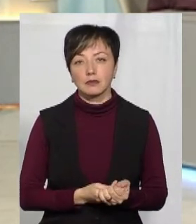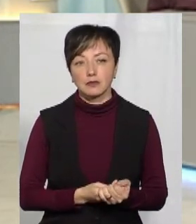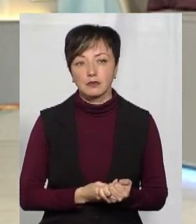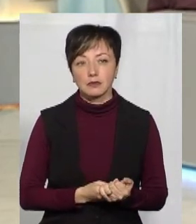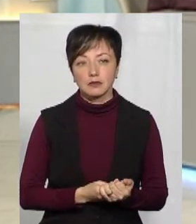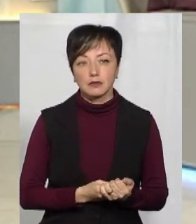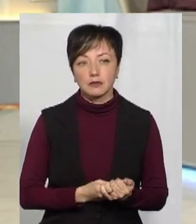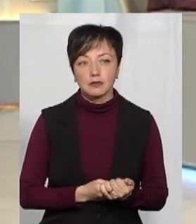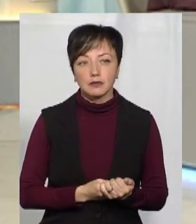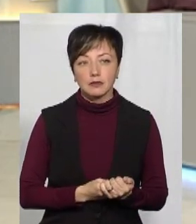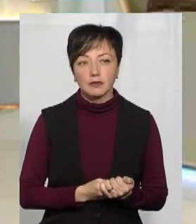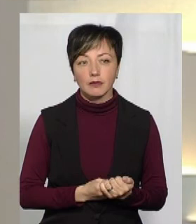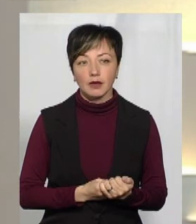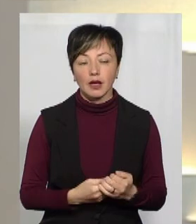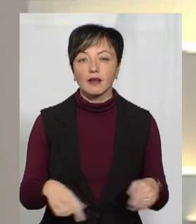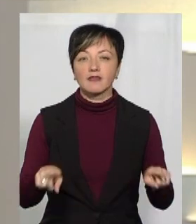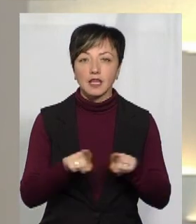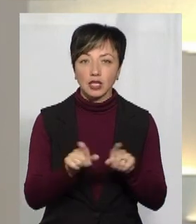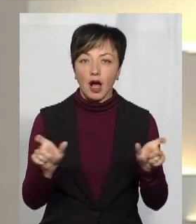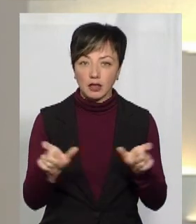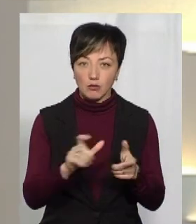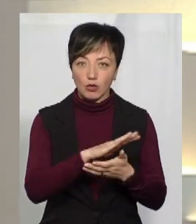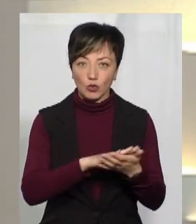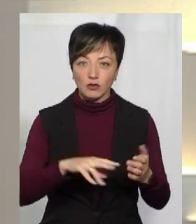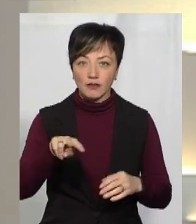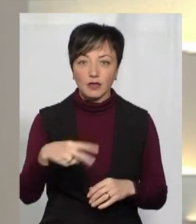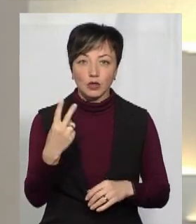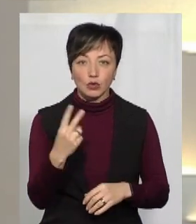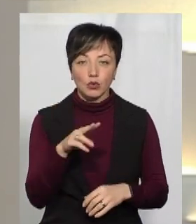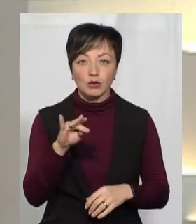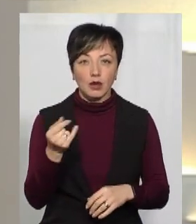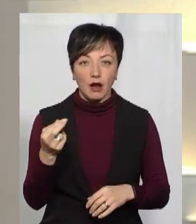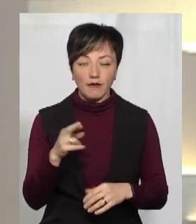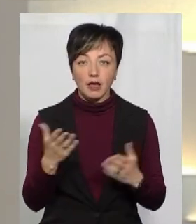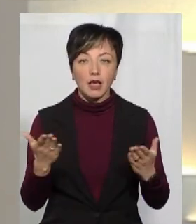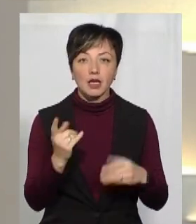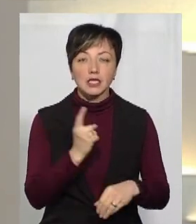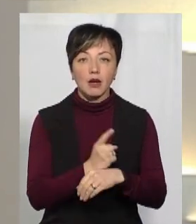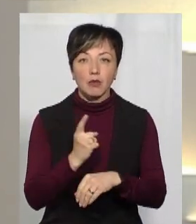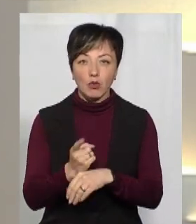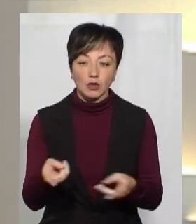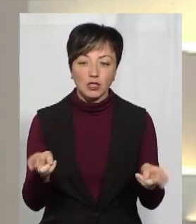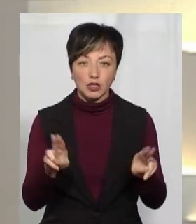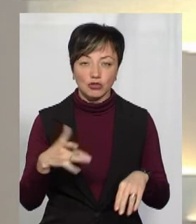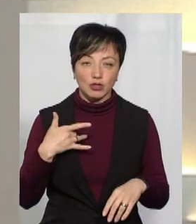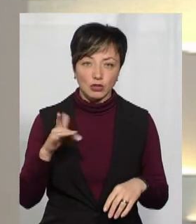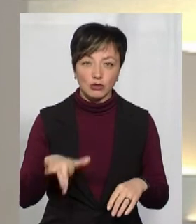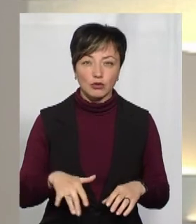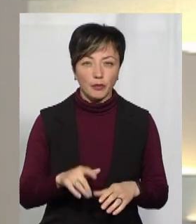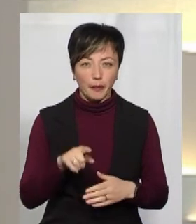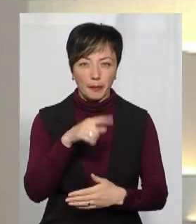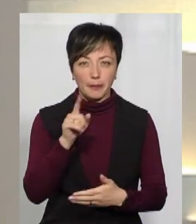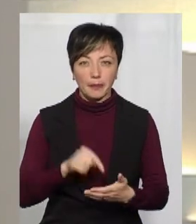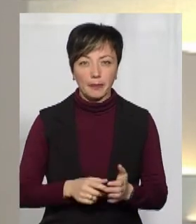захворювання нести. І все ж таки, карантин продовжено до 22 травня. Які ж жорсткі заборони